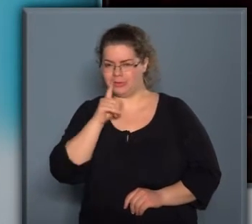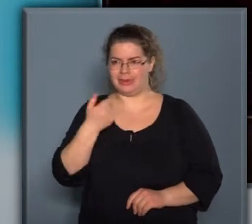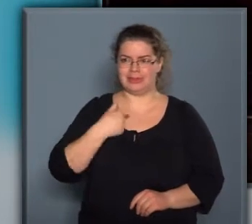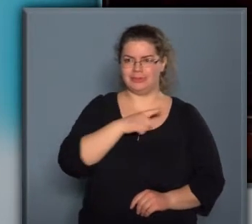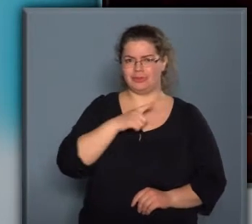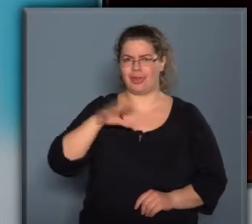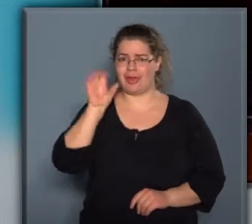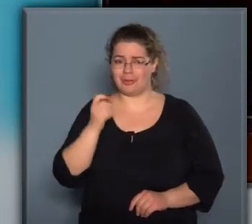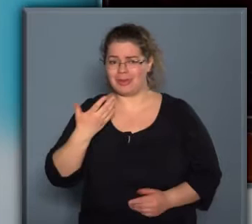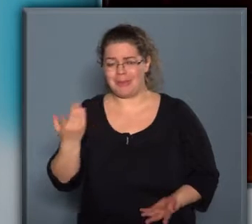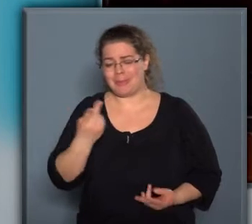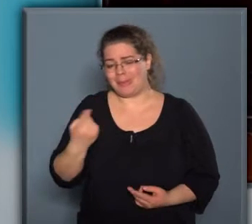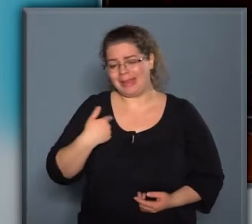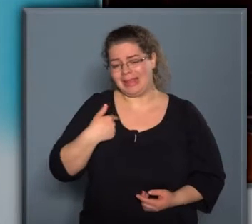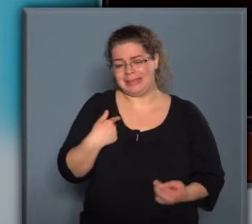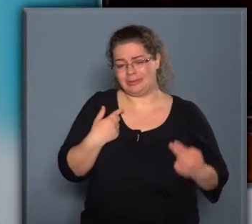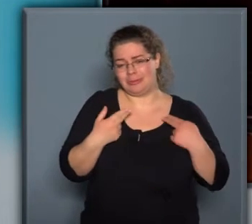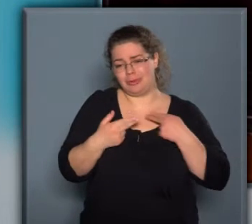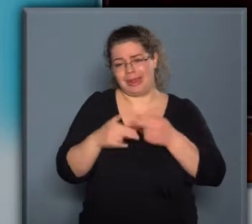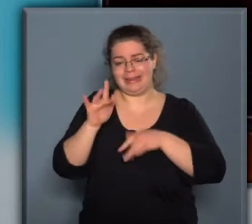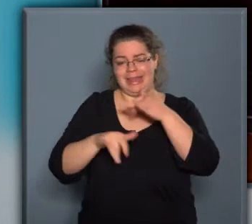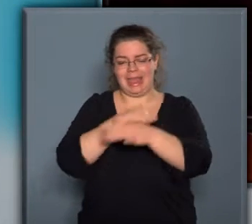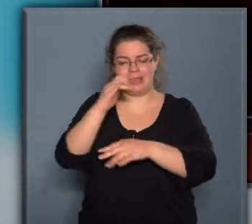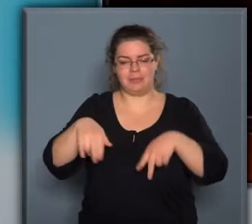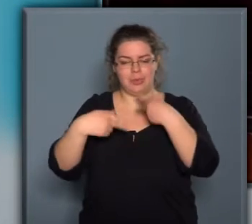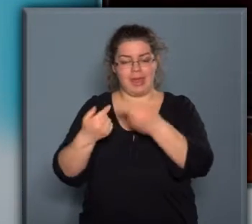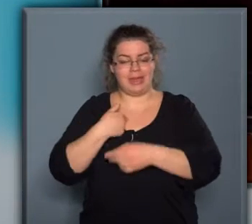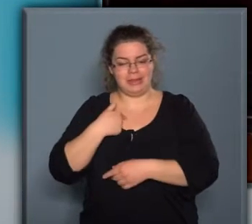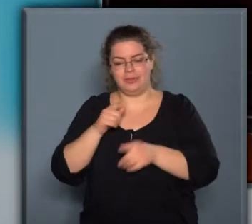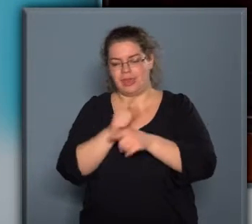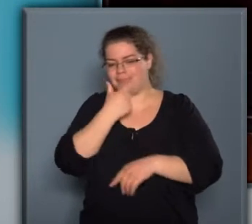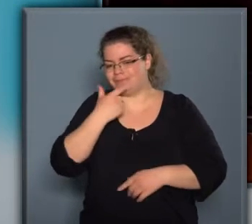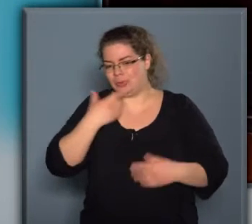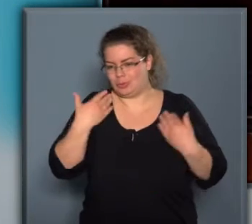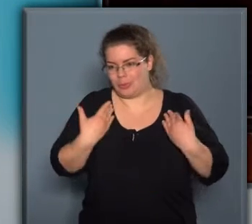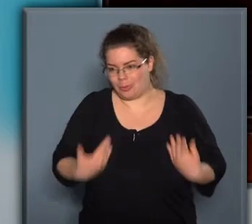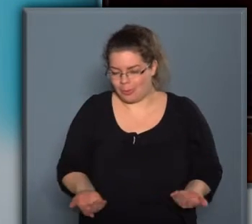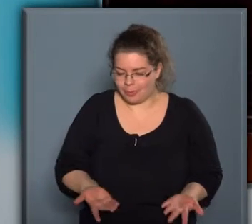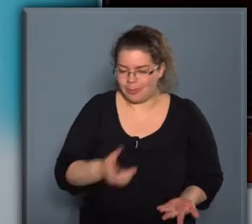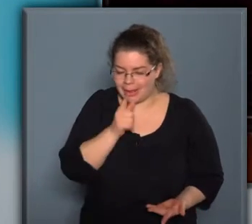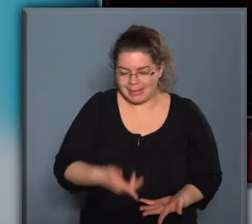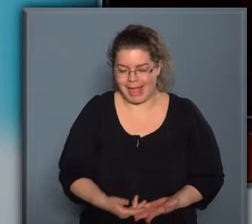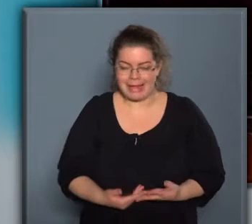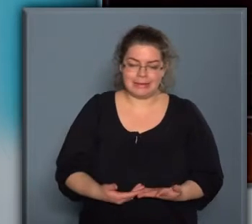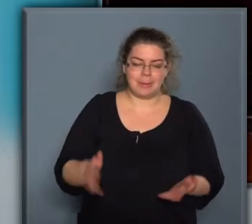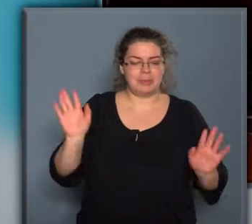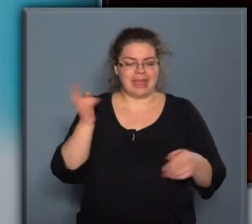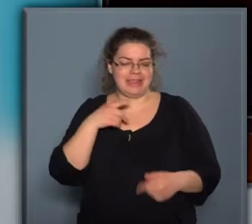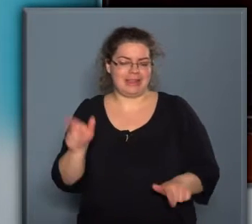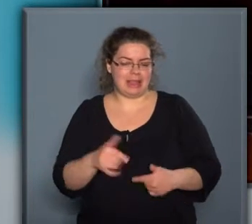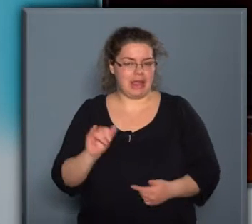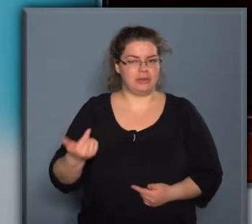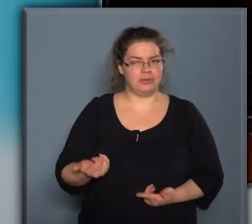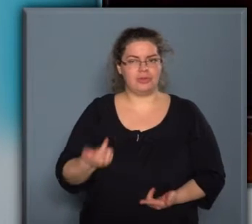hallottam, nem sokára persze, néhány esztendő múlva már én is ebbe a korba fogok kerülni, bármilyen hihetetlen is, de ez így van. Amikor